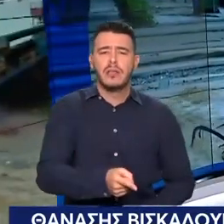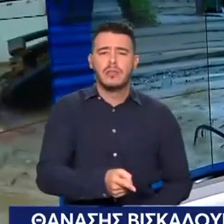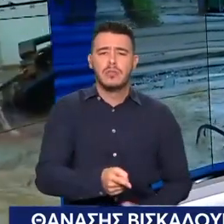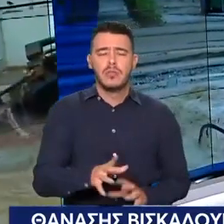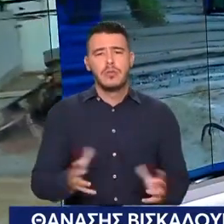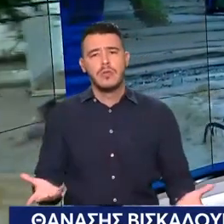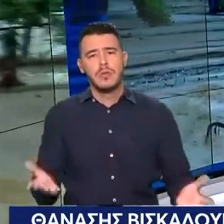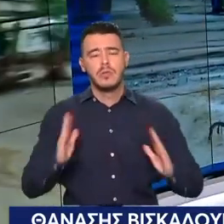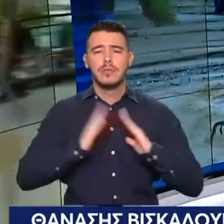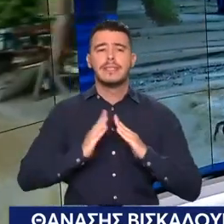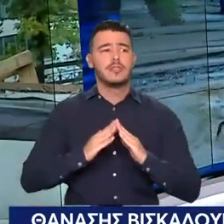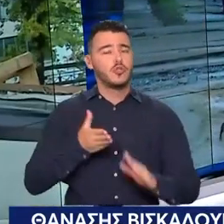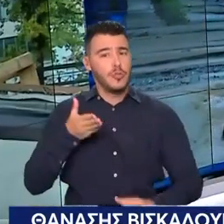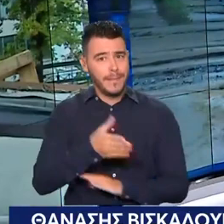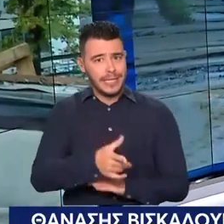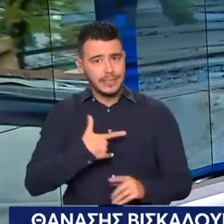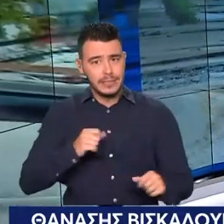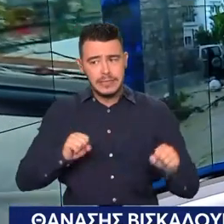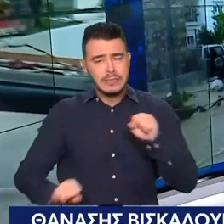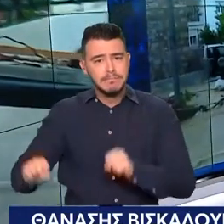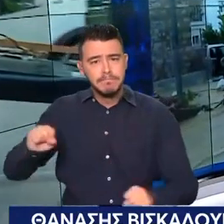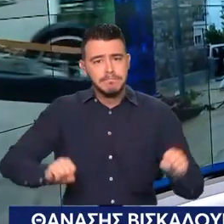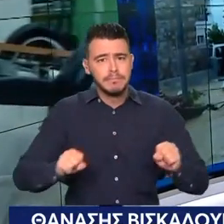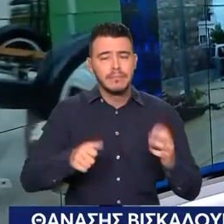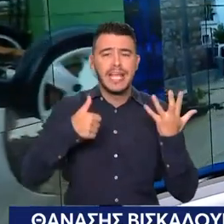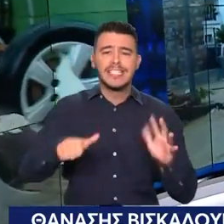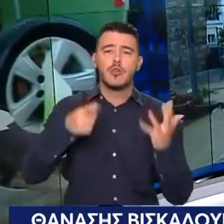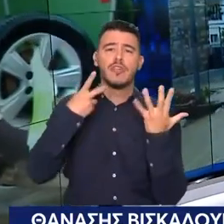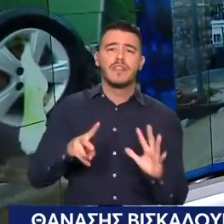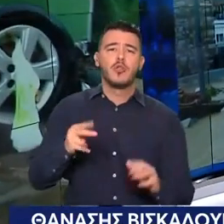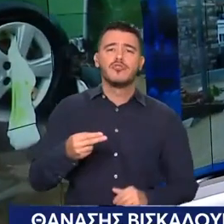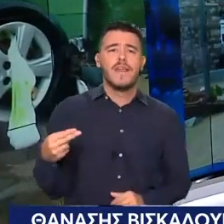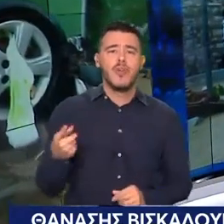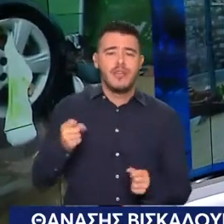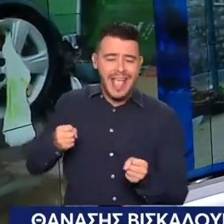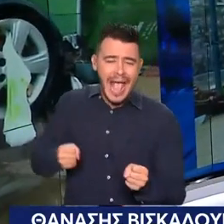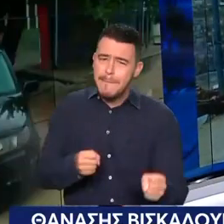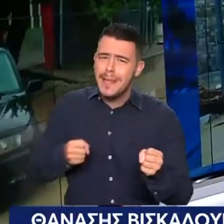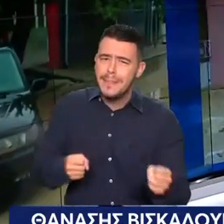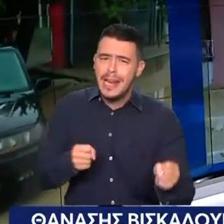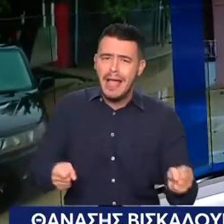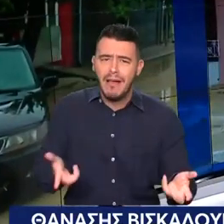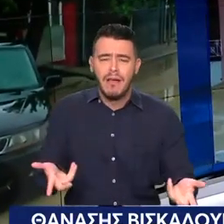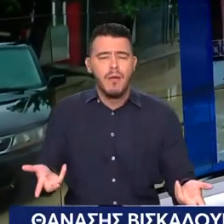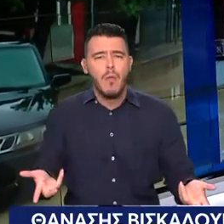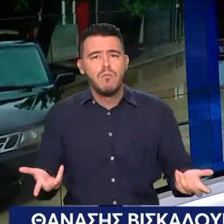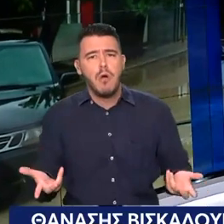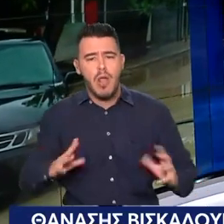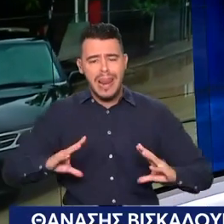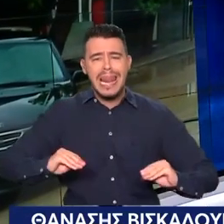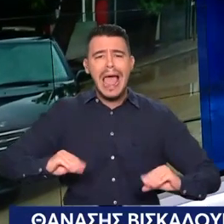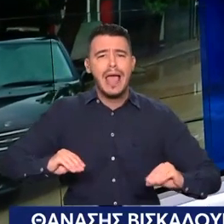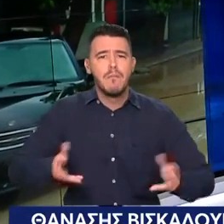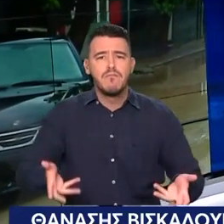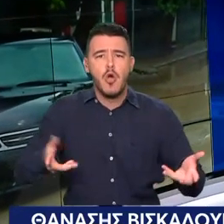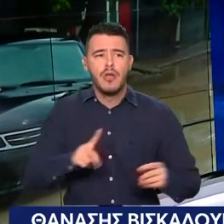να καθαρίσεις το σπίτι σου Έδωσε 600-700 ευρώ Δεν σηκώνονται τα έπιπλα παιδιά Τα εικοσισκευές δεν σηκώνονται με τι τόση λάσφη Είναι δύο